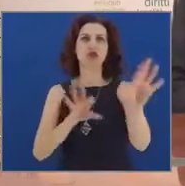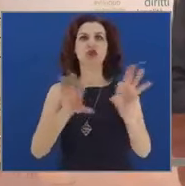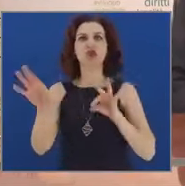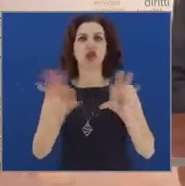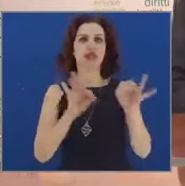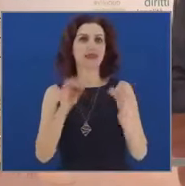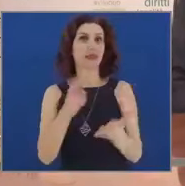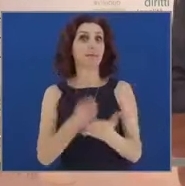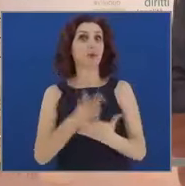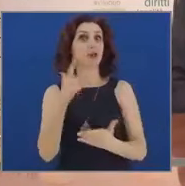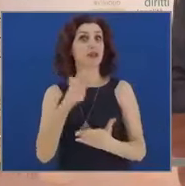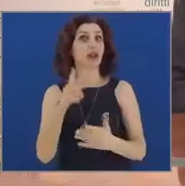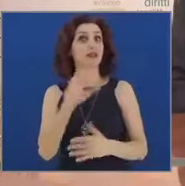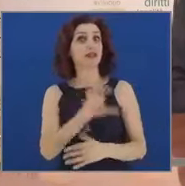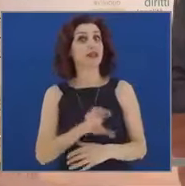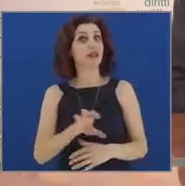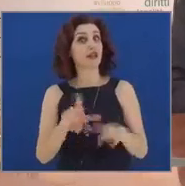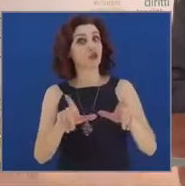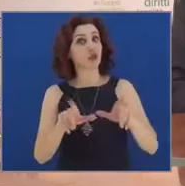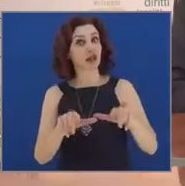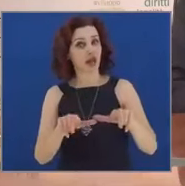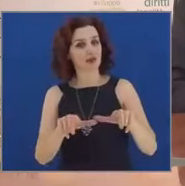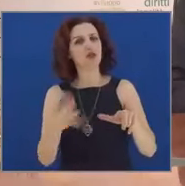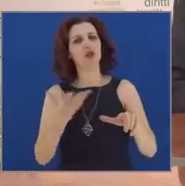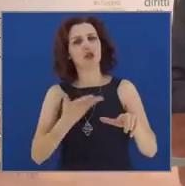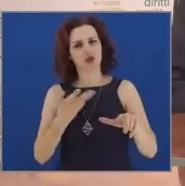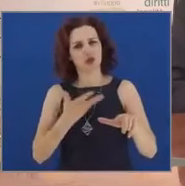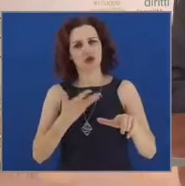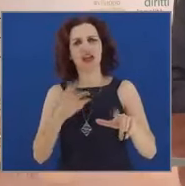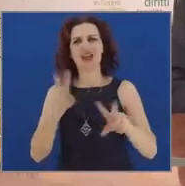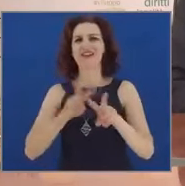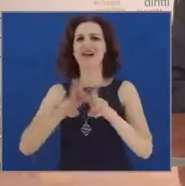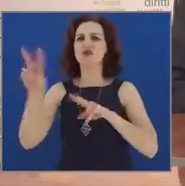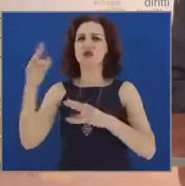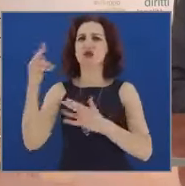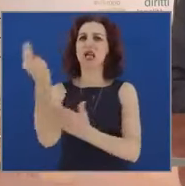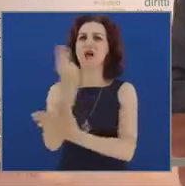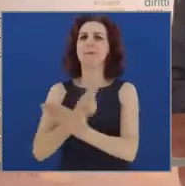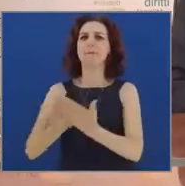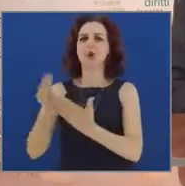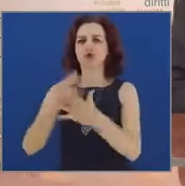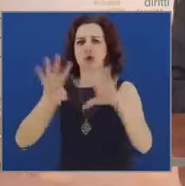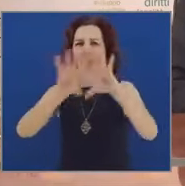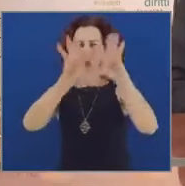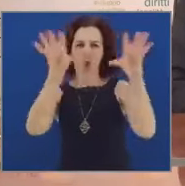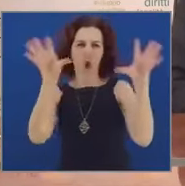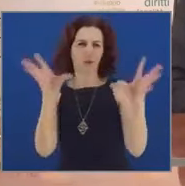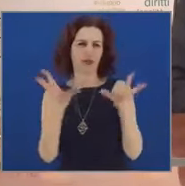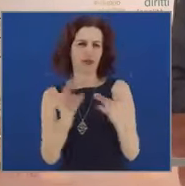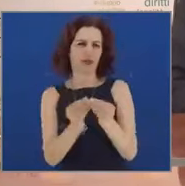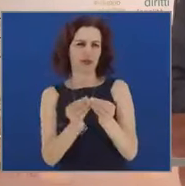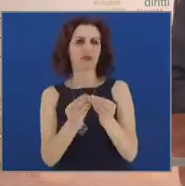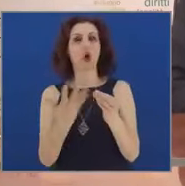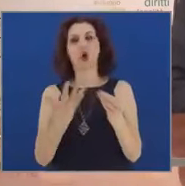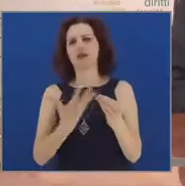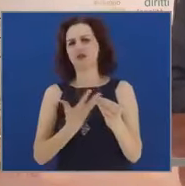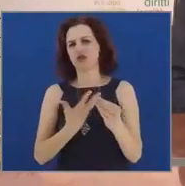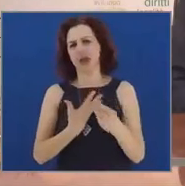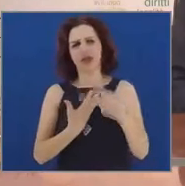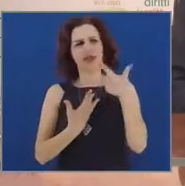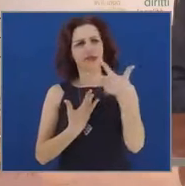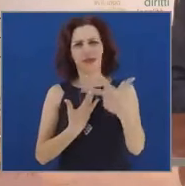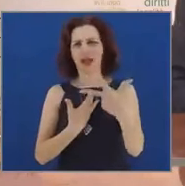sta dentro ad un disegno nazionale complessivo che si articola sostanzialmente in tre questioni. I